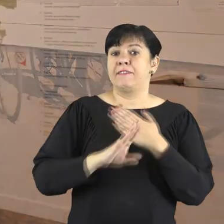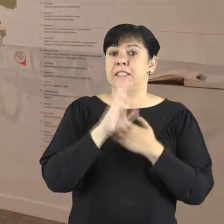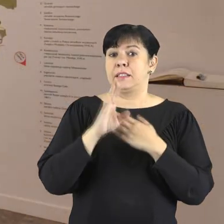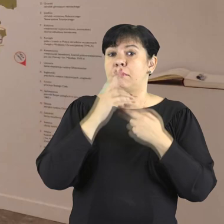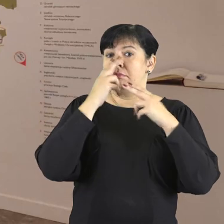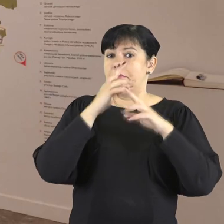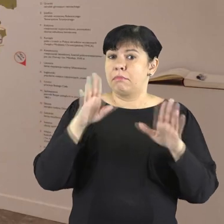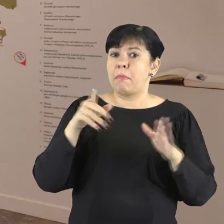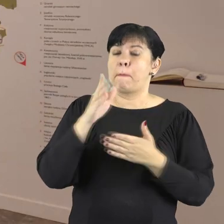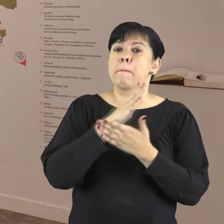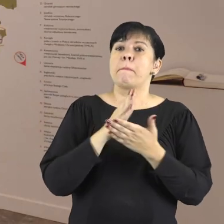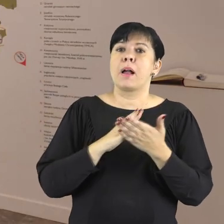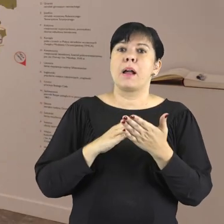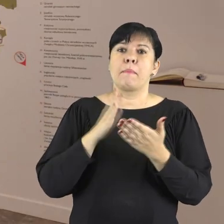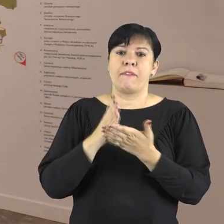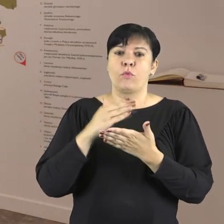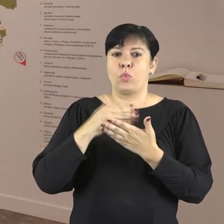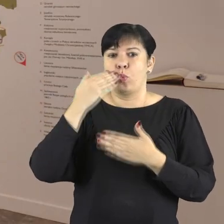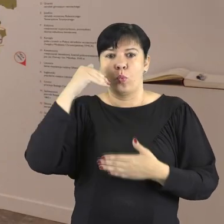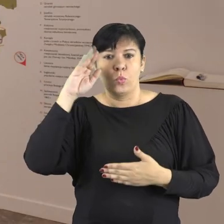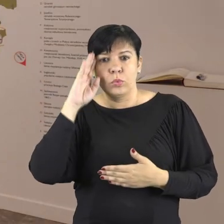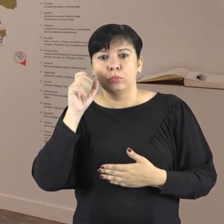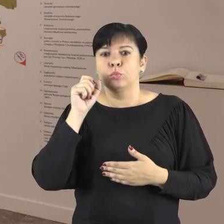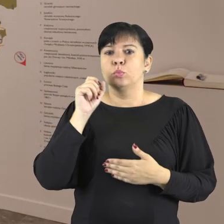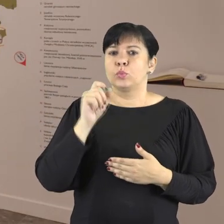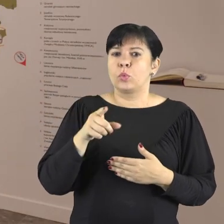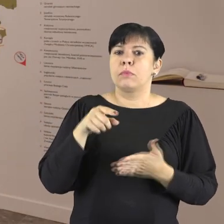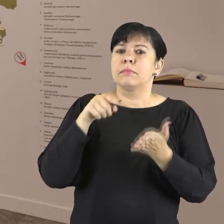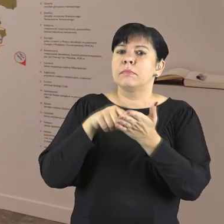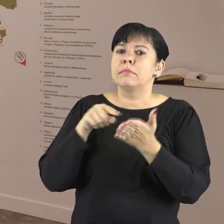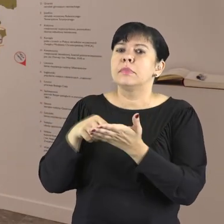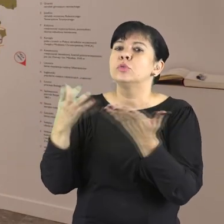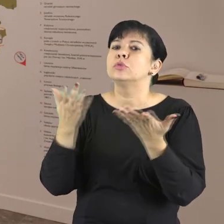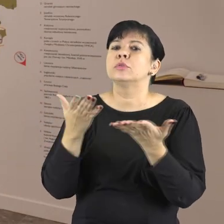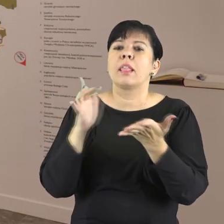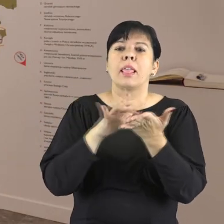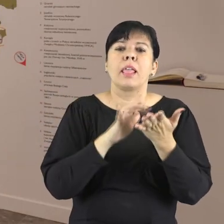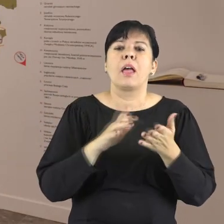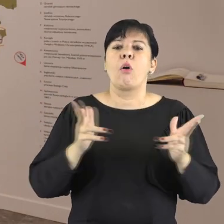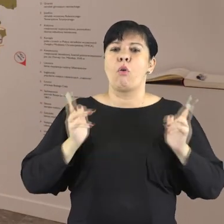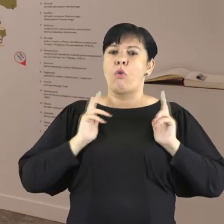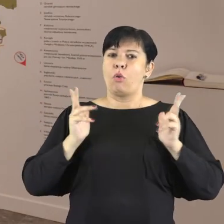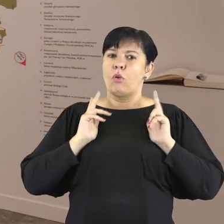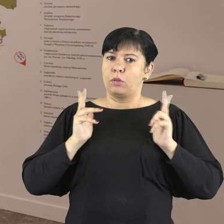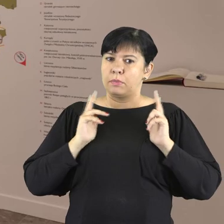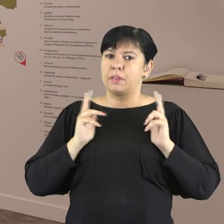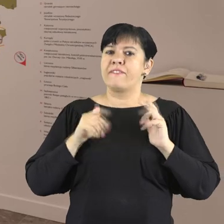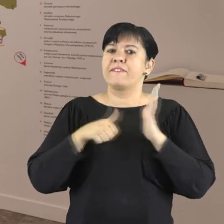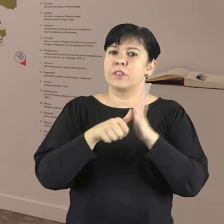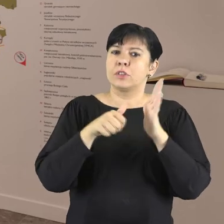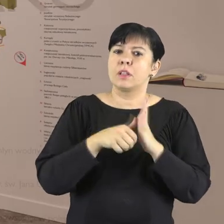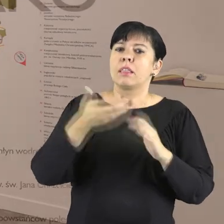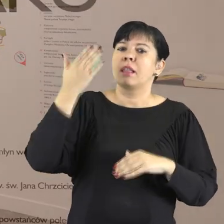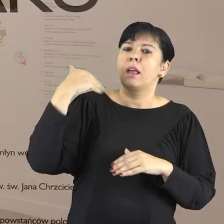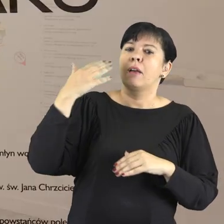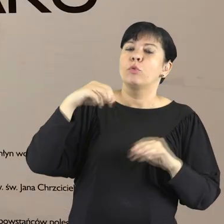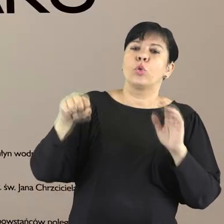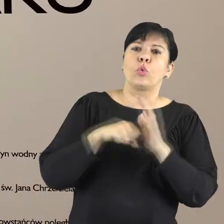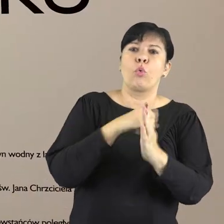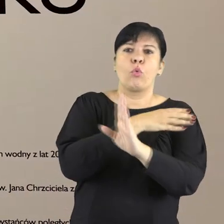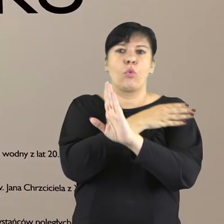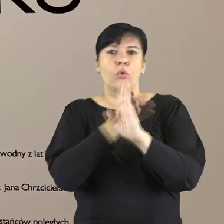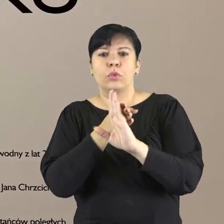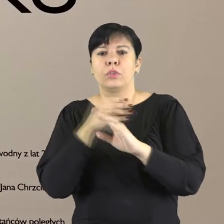Na wystawę przygotowaliśmy mapę województwa łódzkiego, na której wskazane zostały wybrane miejsca wypoczynku i